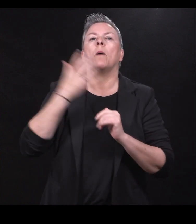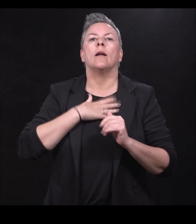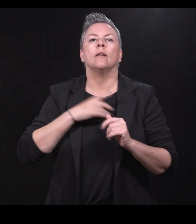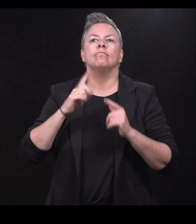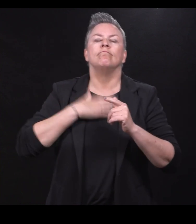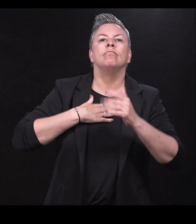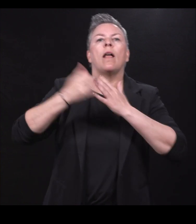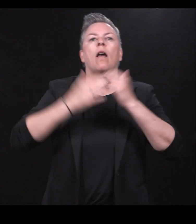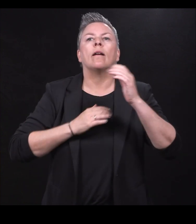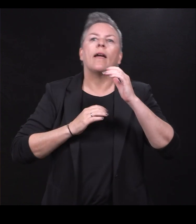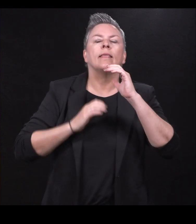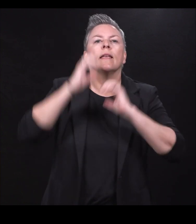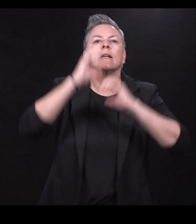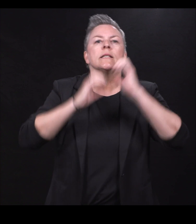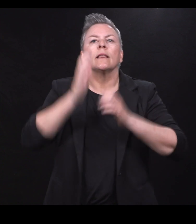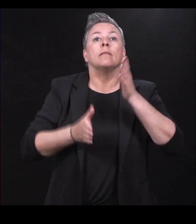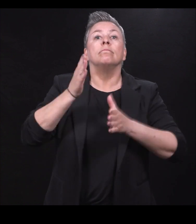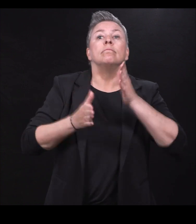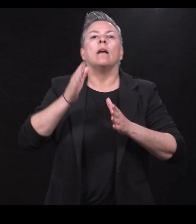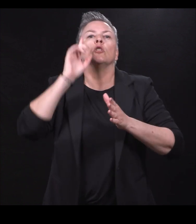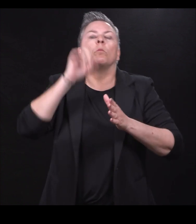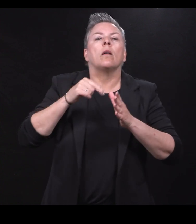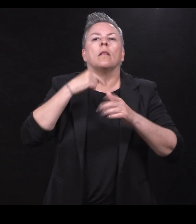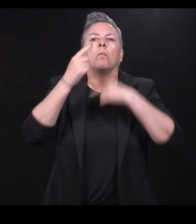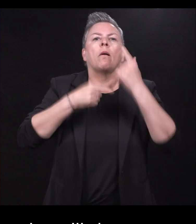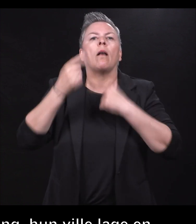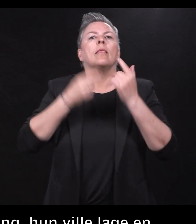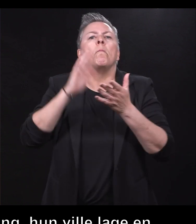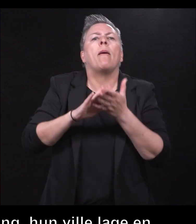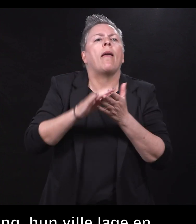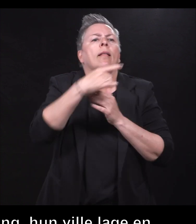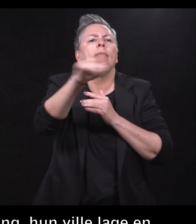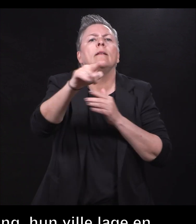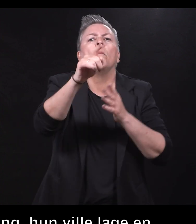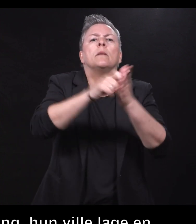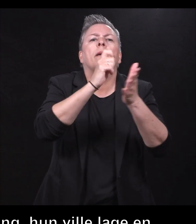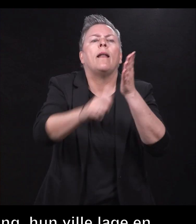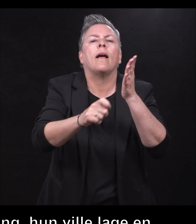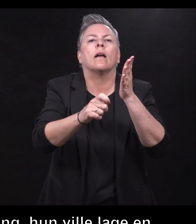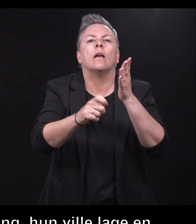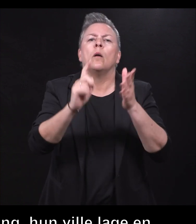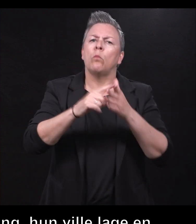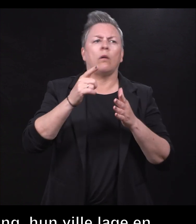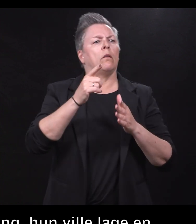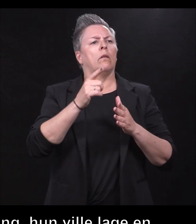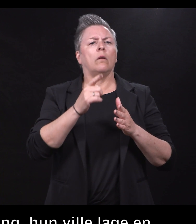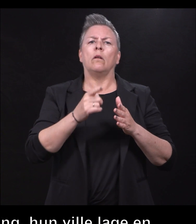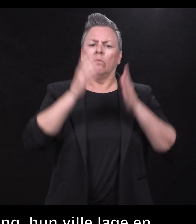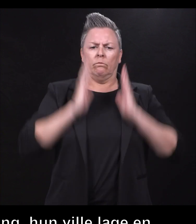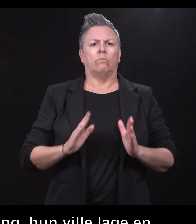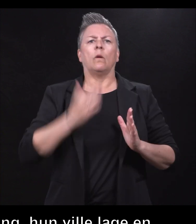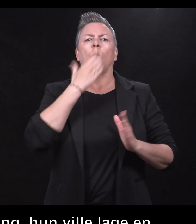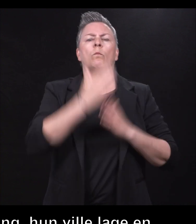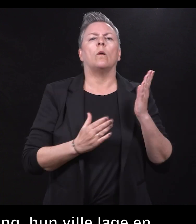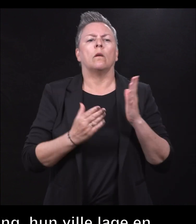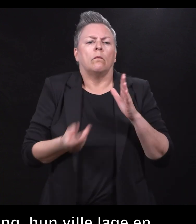som kunne snakke med spillerne om ansvarlig spill og god spilleadferd på en automatisk måte og bidra til